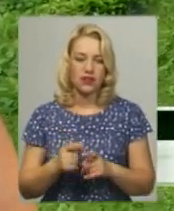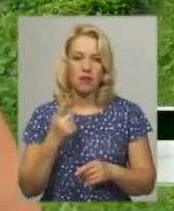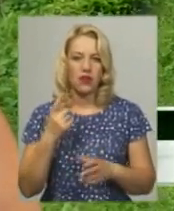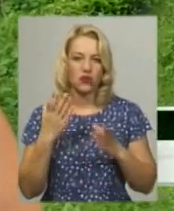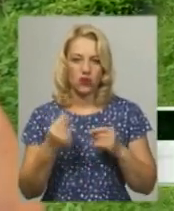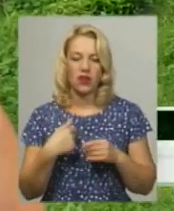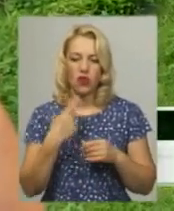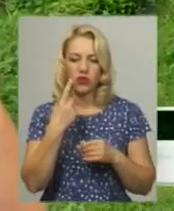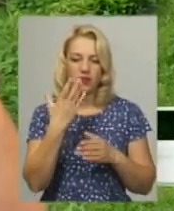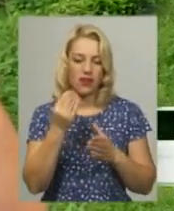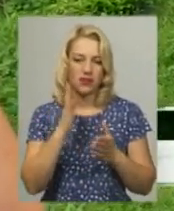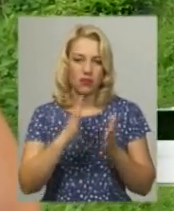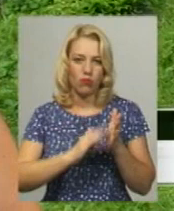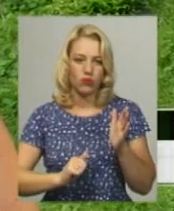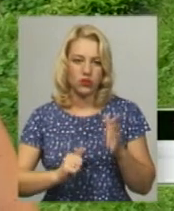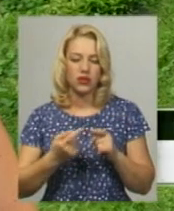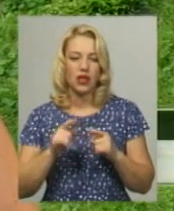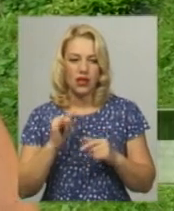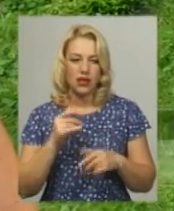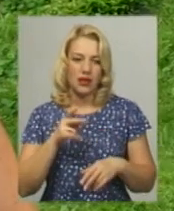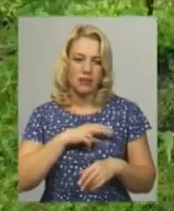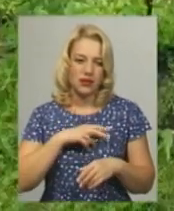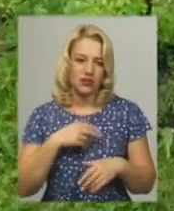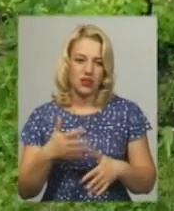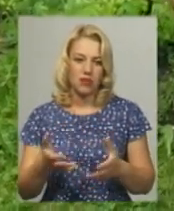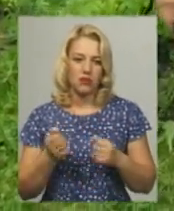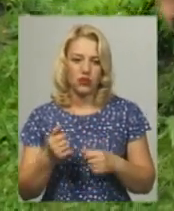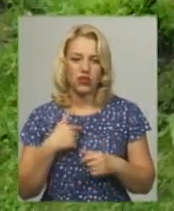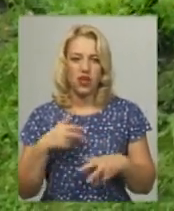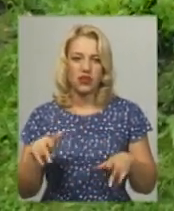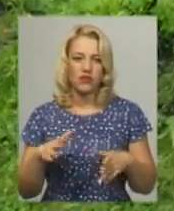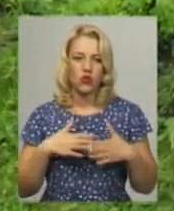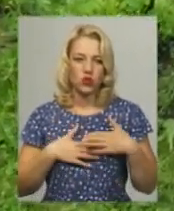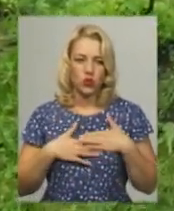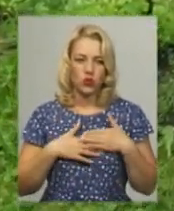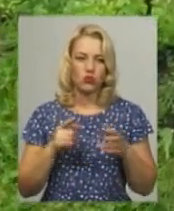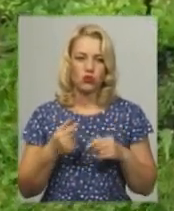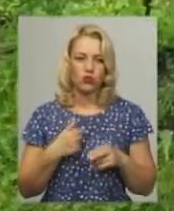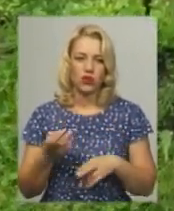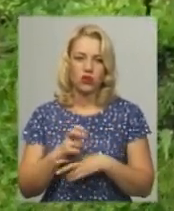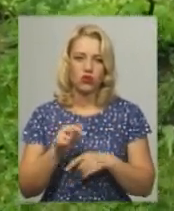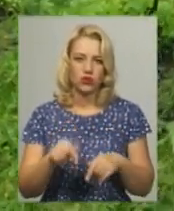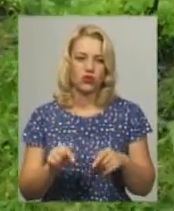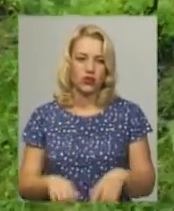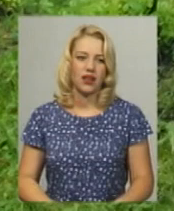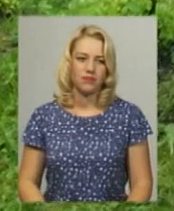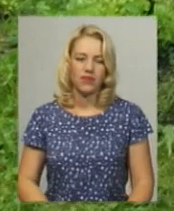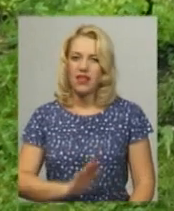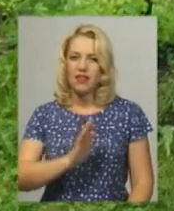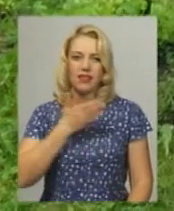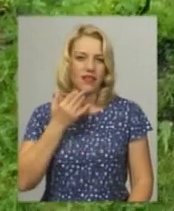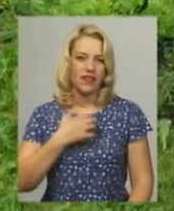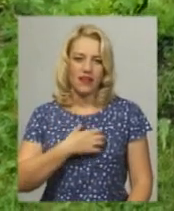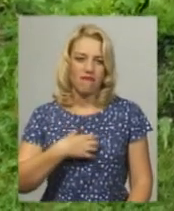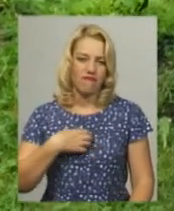пропустила, я завжди ходжу. Так що вже і призи тут отримала. Я танцювати люблю, і тому я завжди туди ходжу. Неважно, я